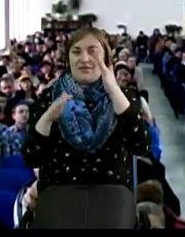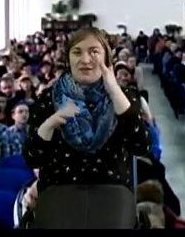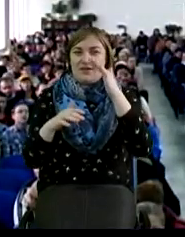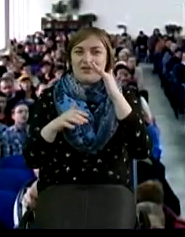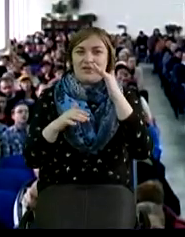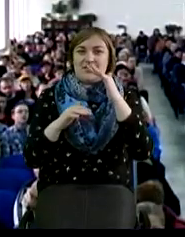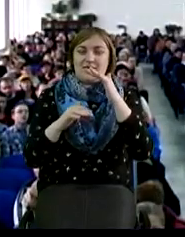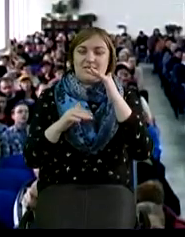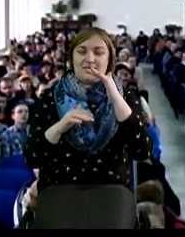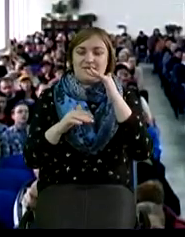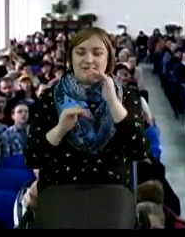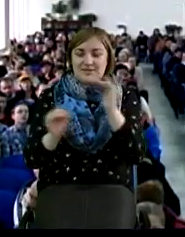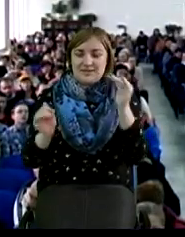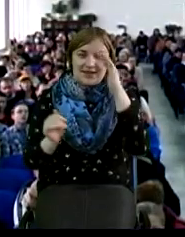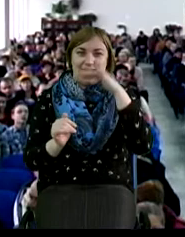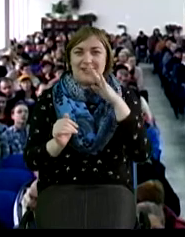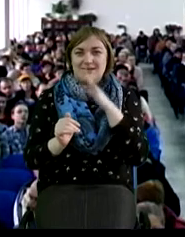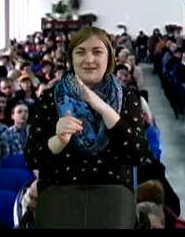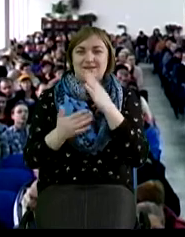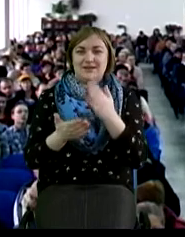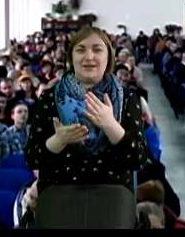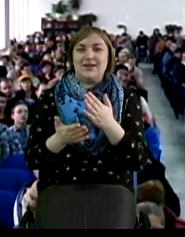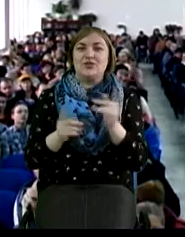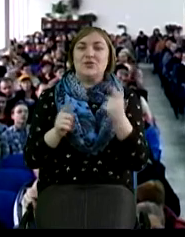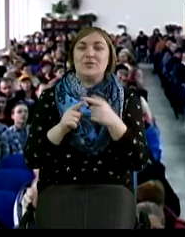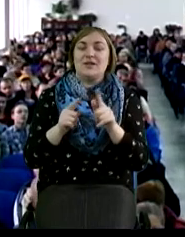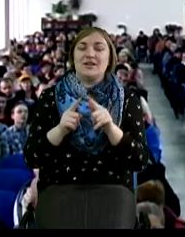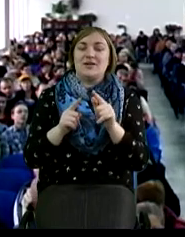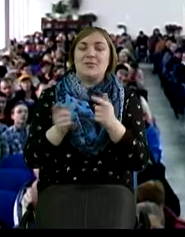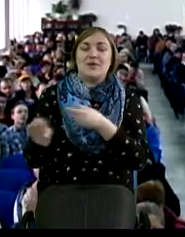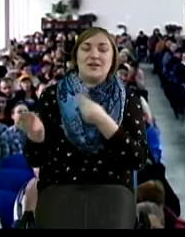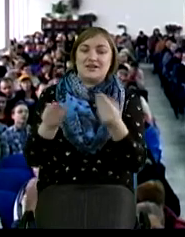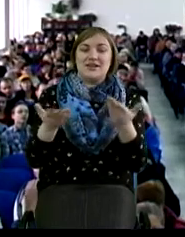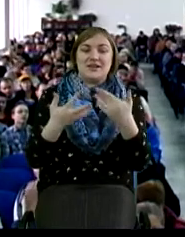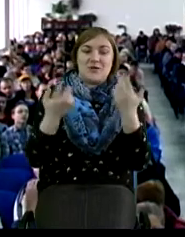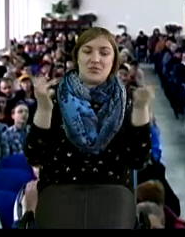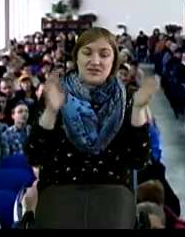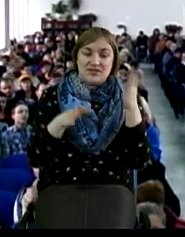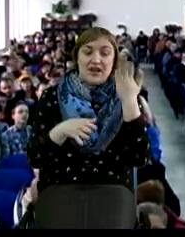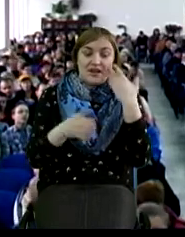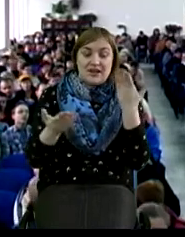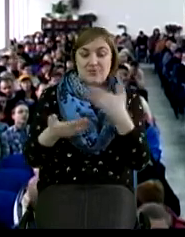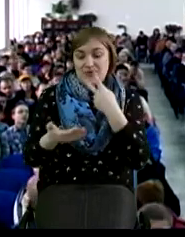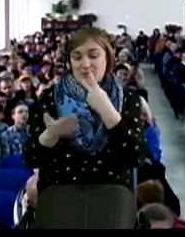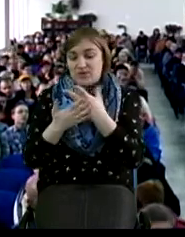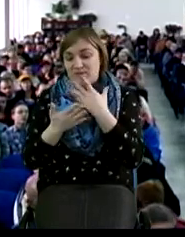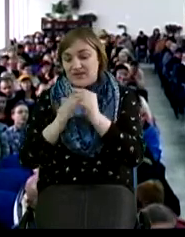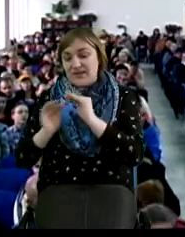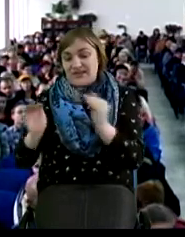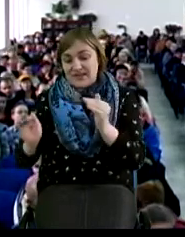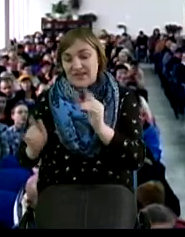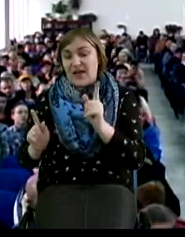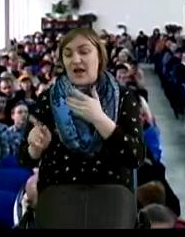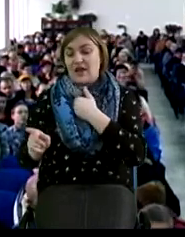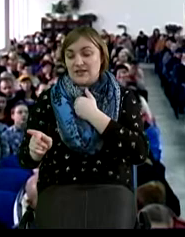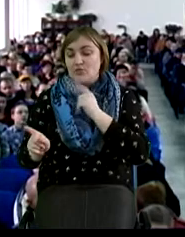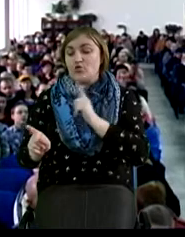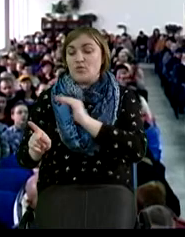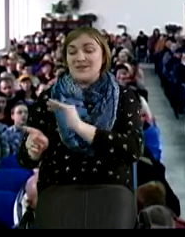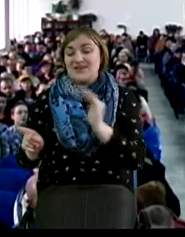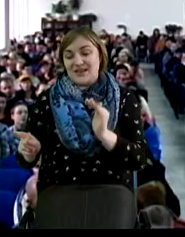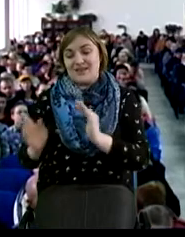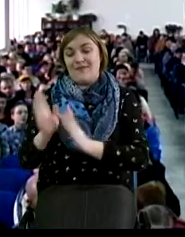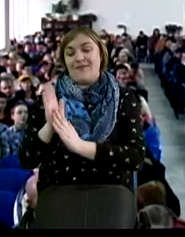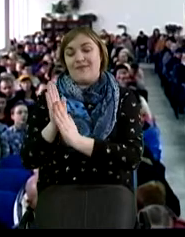имели место в нашей жизни и приносили нам благословение. Потому что, когда мы смотрим на своих детей, мы хотим, чтобы наши дети, они